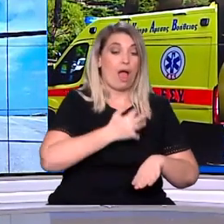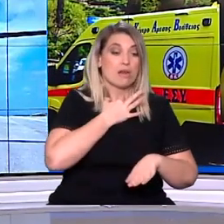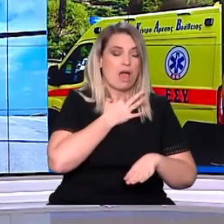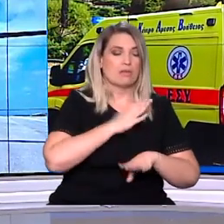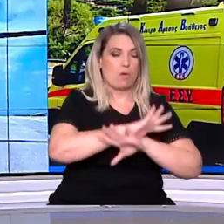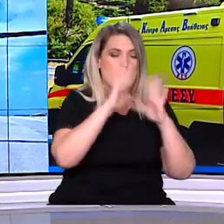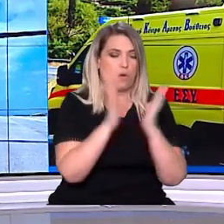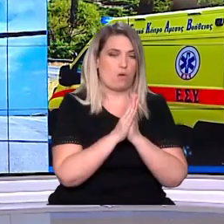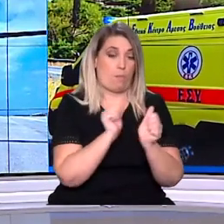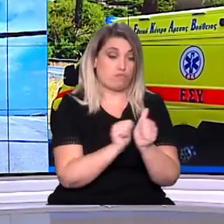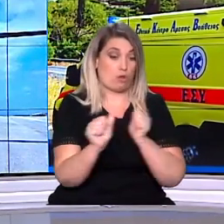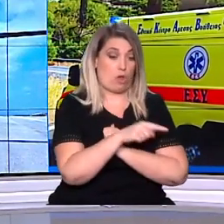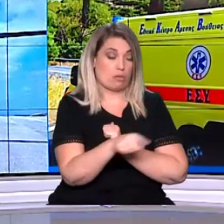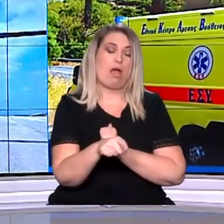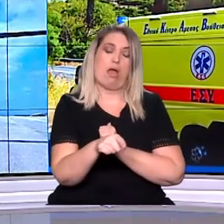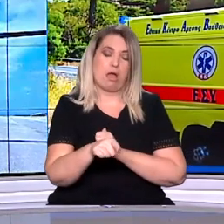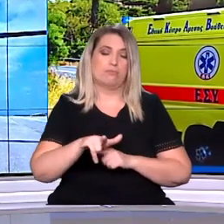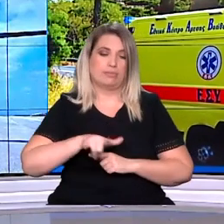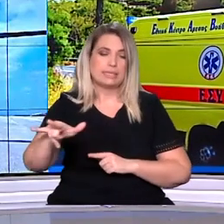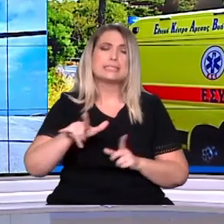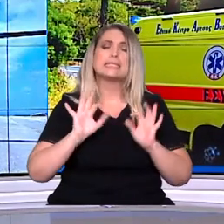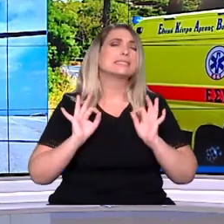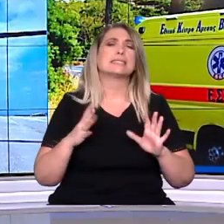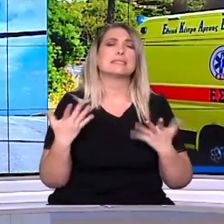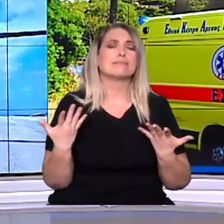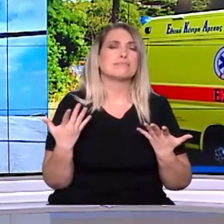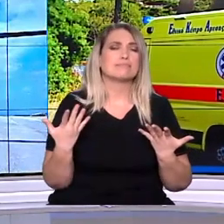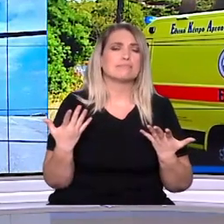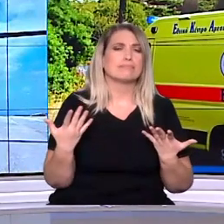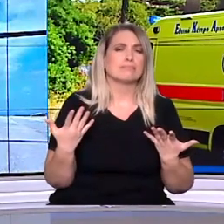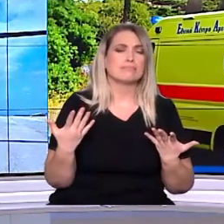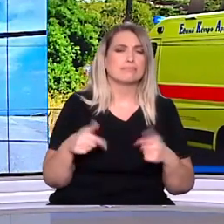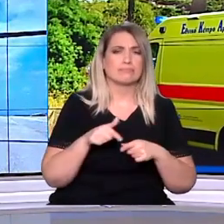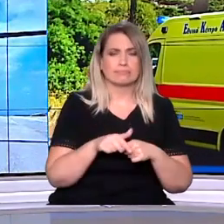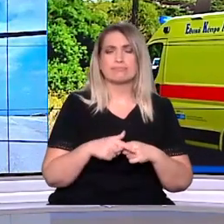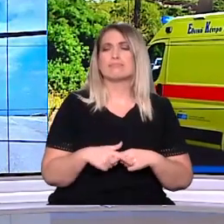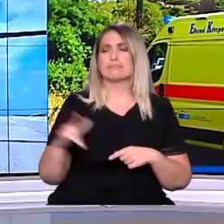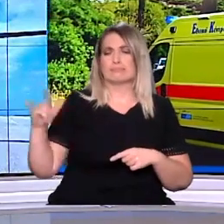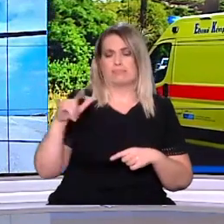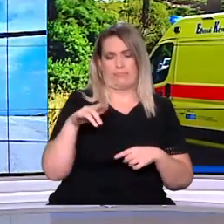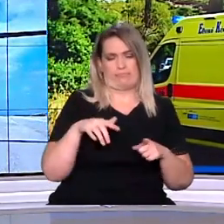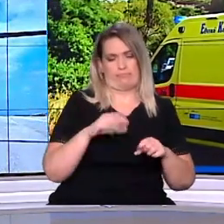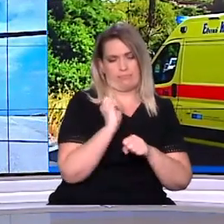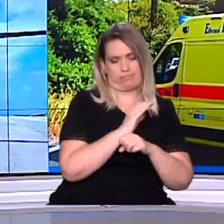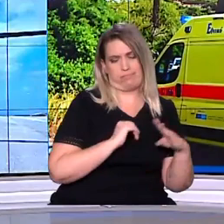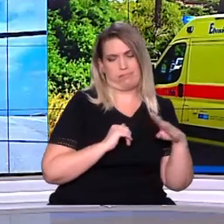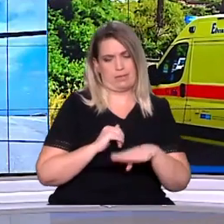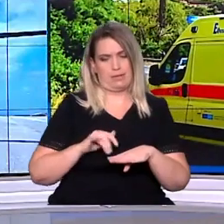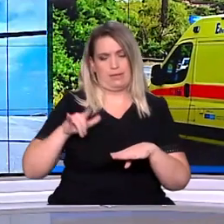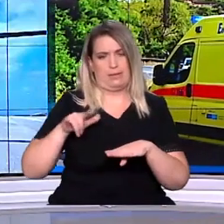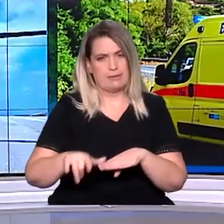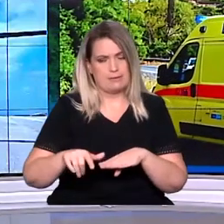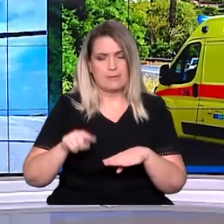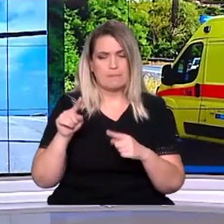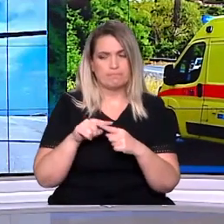από την πλευρά της αεροπορίας. Τι γίνεται τώρα. Απογεύεται το αεροπλάνο του ΕΚΑΒ, πάει στη Ρόδο για να παραλάβει το κλιμάκιο με τους γιατρούς ώστε να ασχυριστεί δύο περιστατικά,